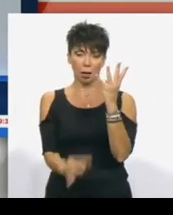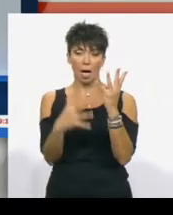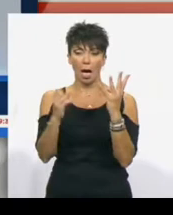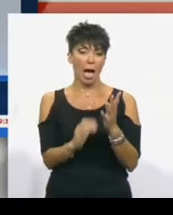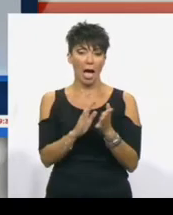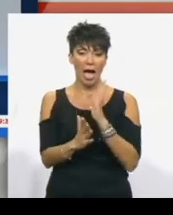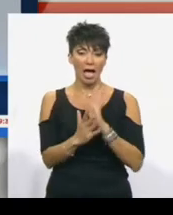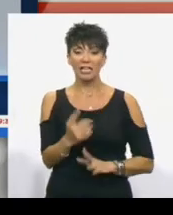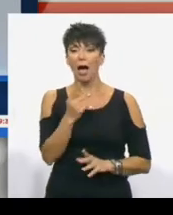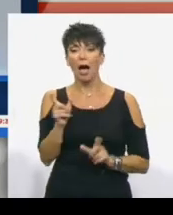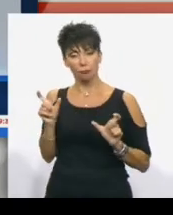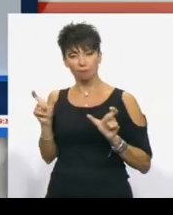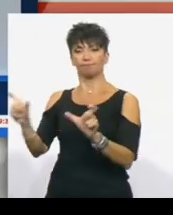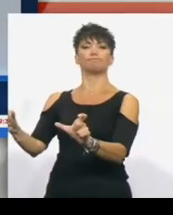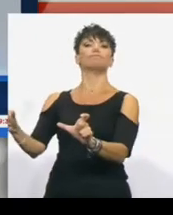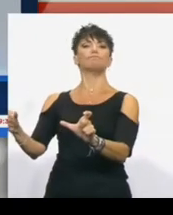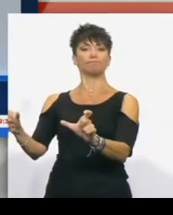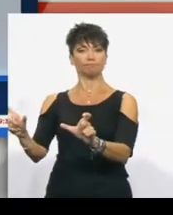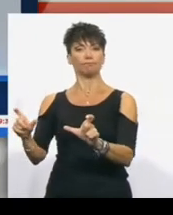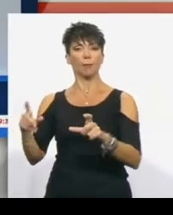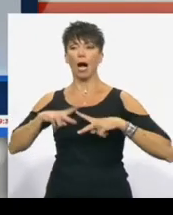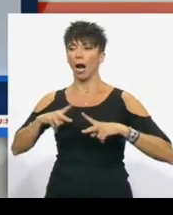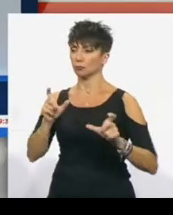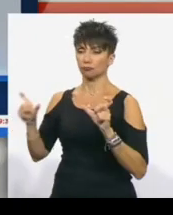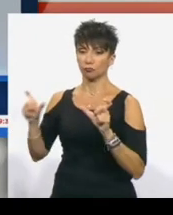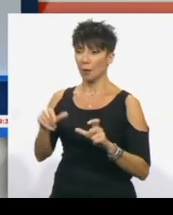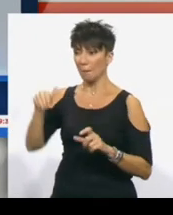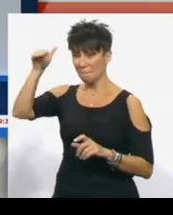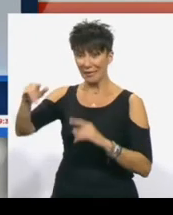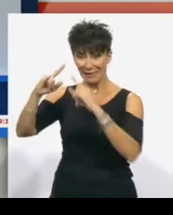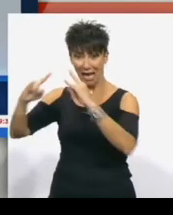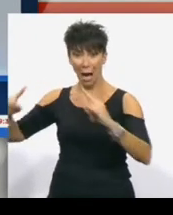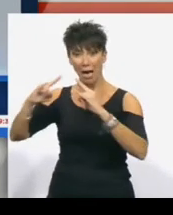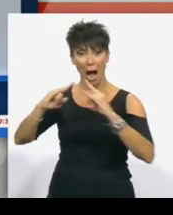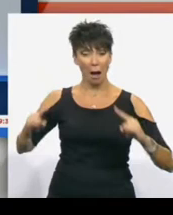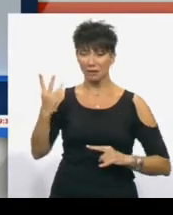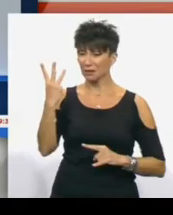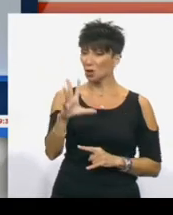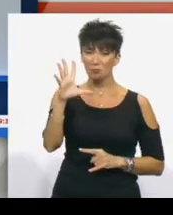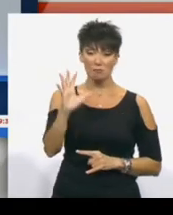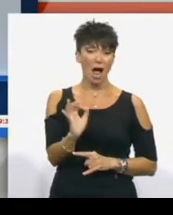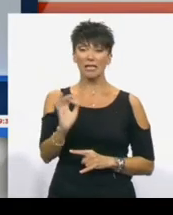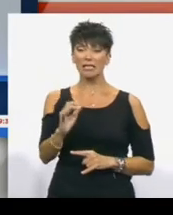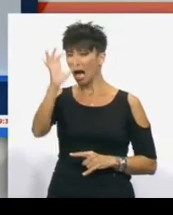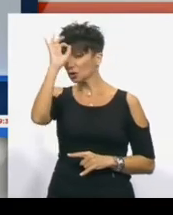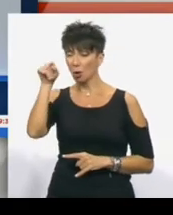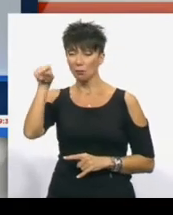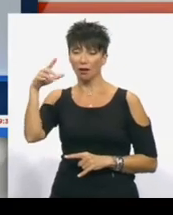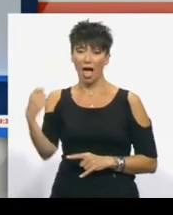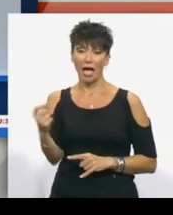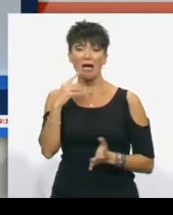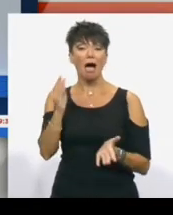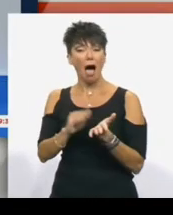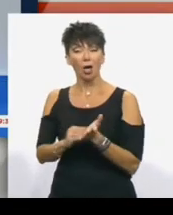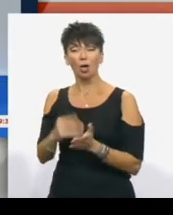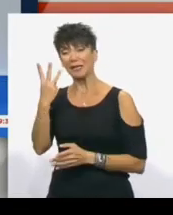και άρα λοιπόν μια ελεγχόμενη απολύτως κατάσταση από το κράτος. Μέσα στο ΚΑΜΠ υπάρχουν αυτή τη στιγμή 350 αστυνομικοί και θα προσλάβουμε